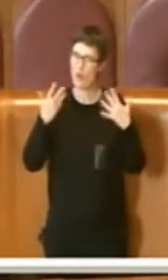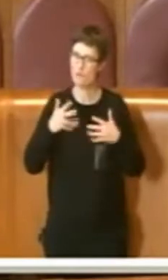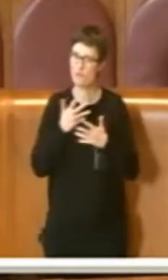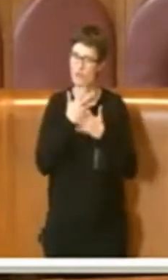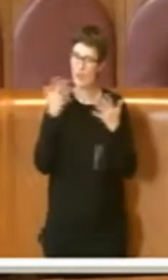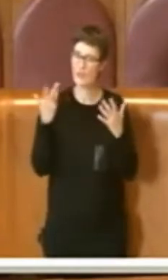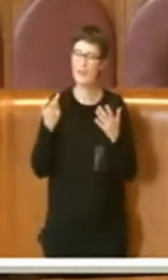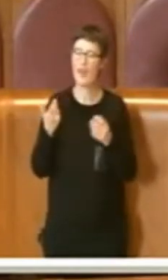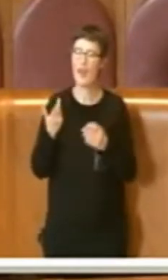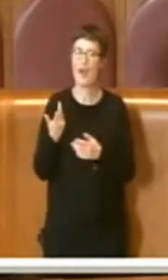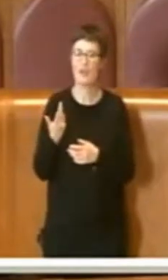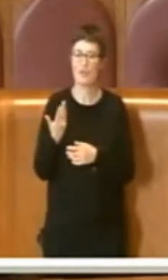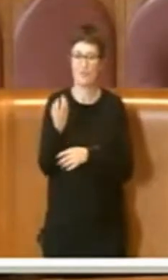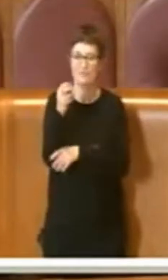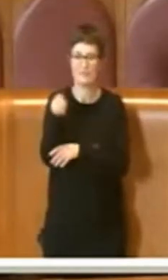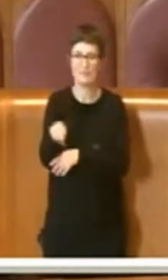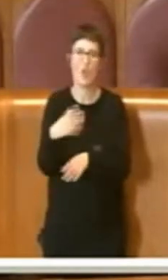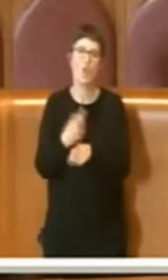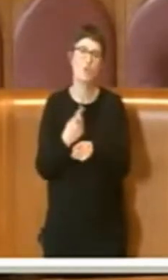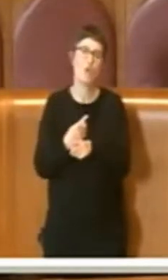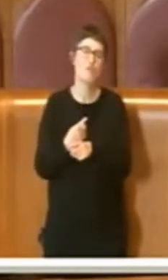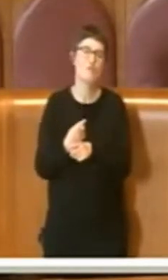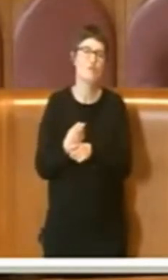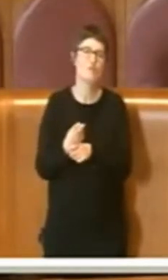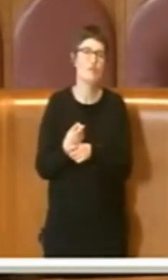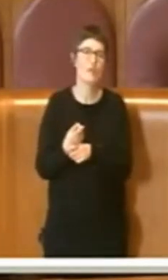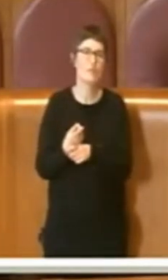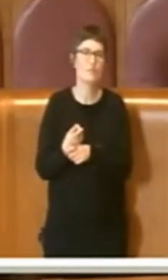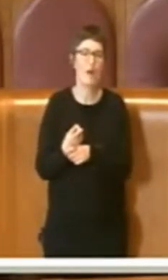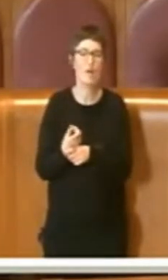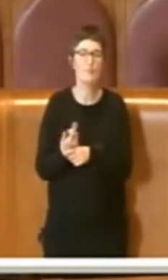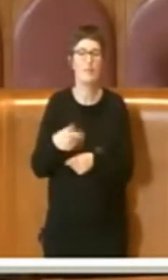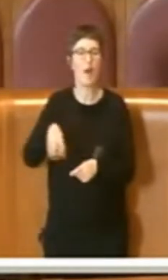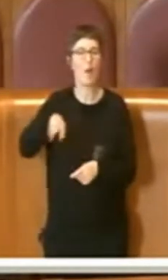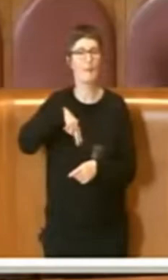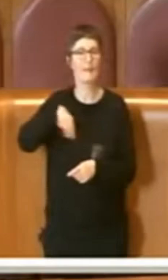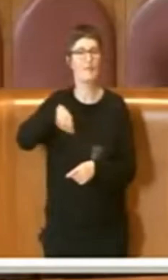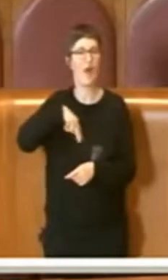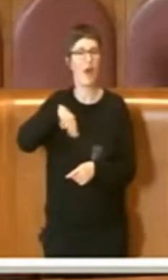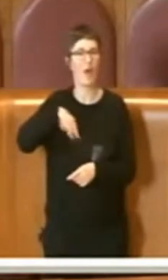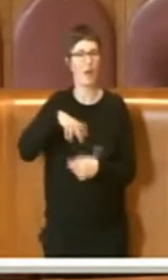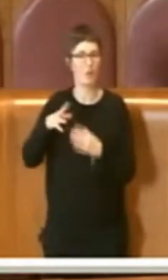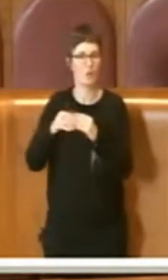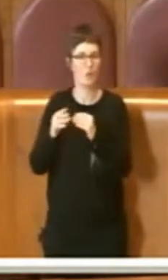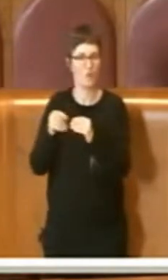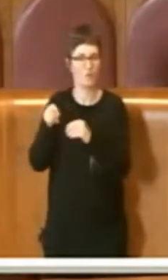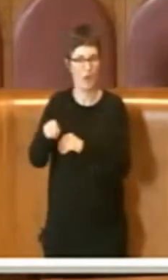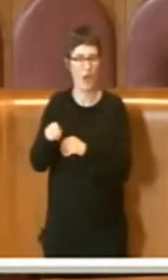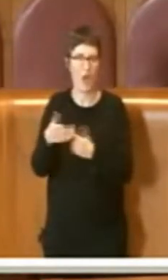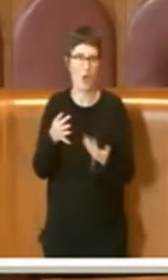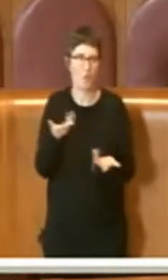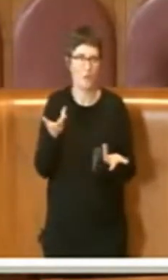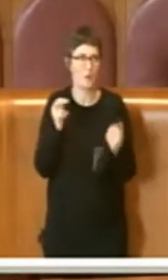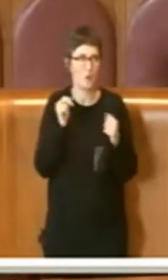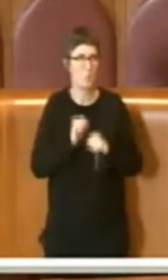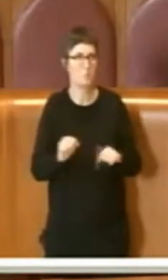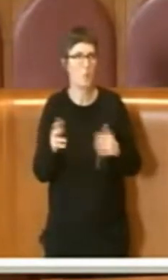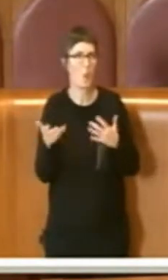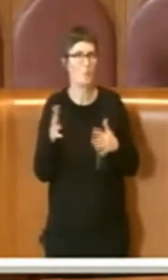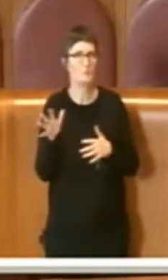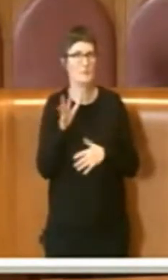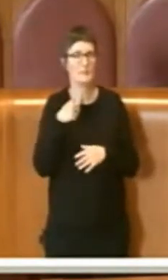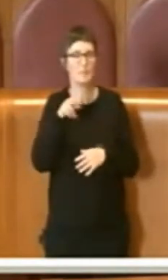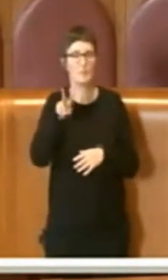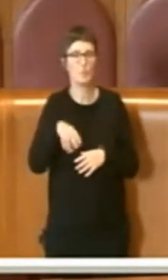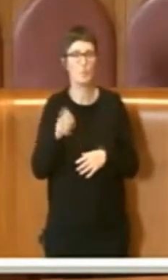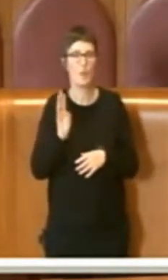realizzata forse dal privato, come un'opera scomputo, quindi ci risulta che in passato, se non sbaglio, nel 2014